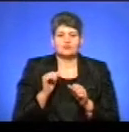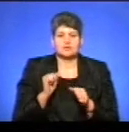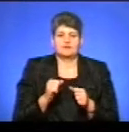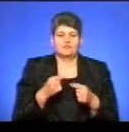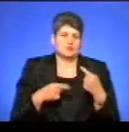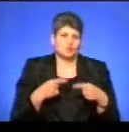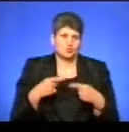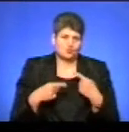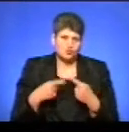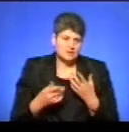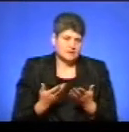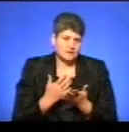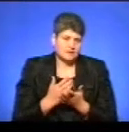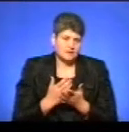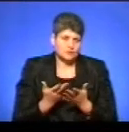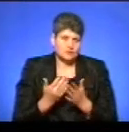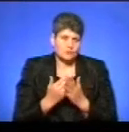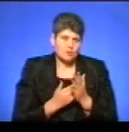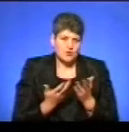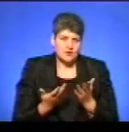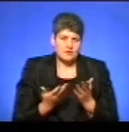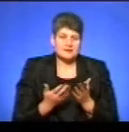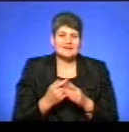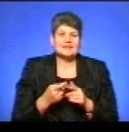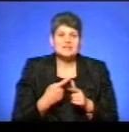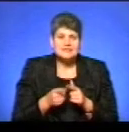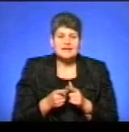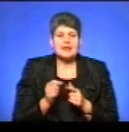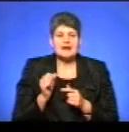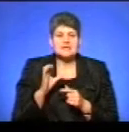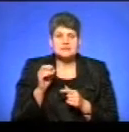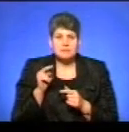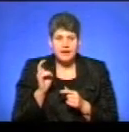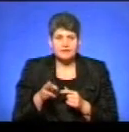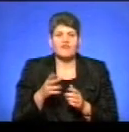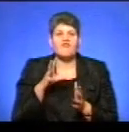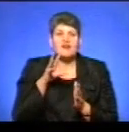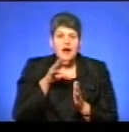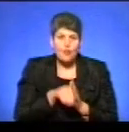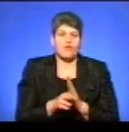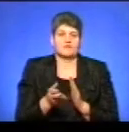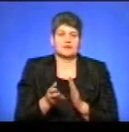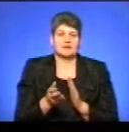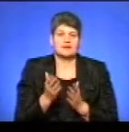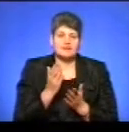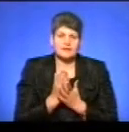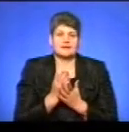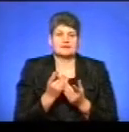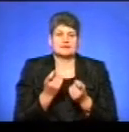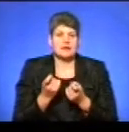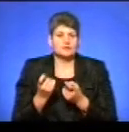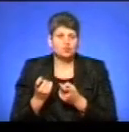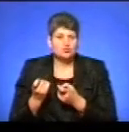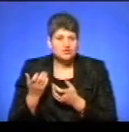дискусії, якщо це йдеться по певні програми і таке інше. Тобто, чи цей аспект врахований, чи є залучення і,